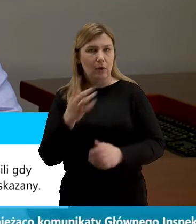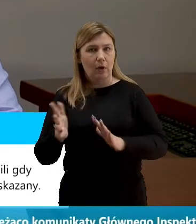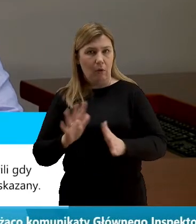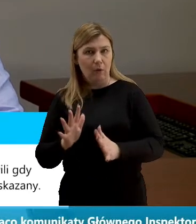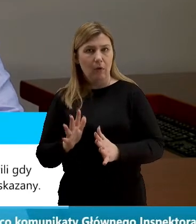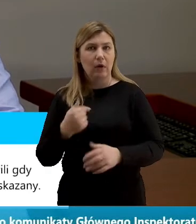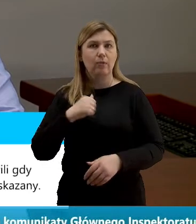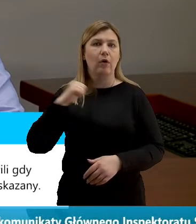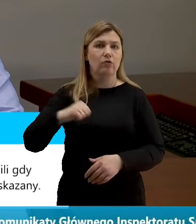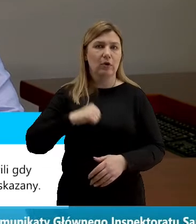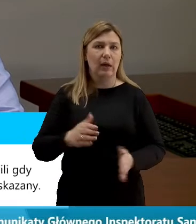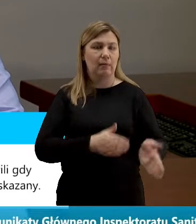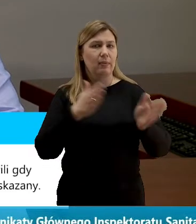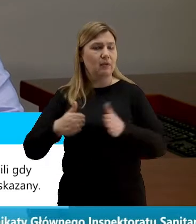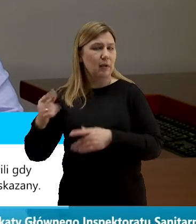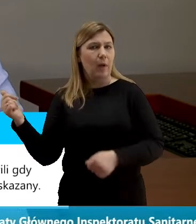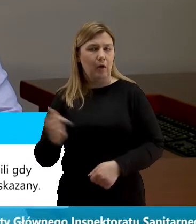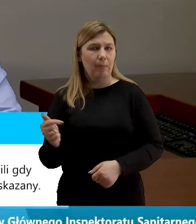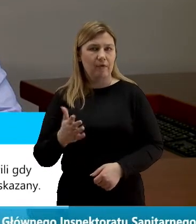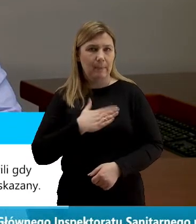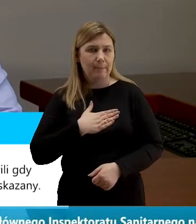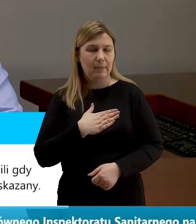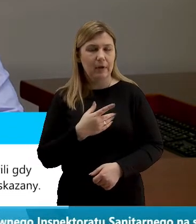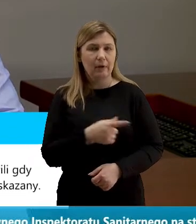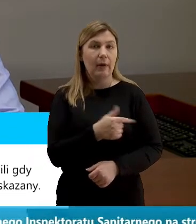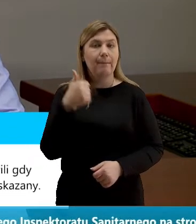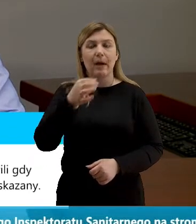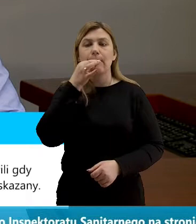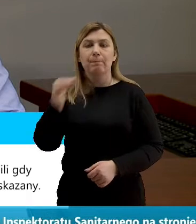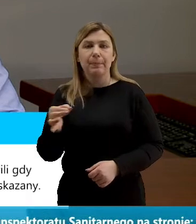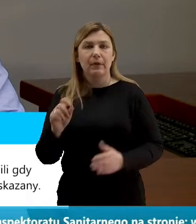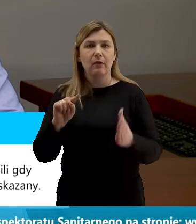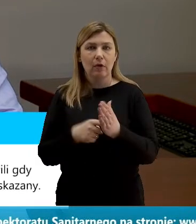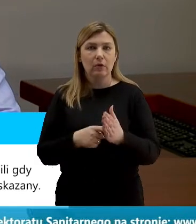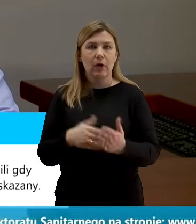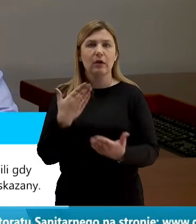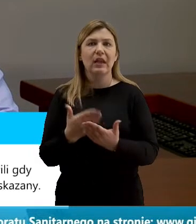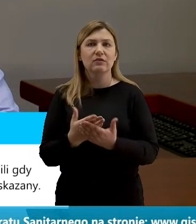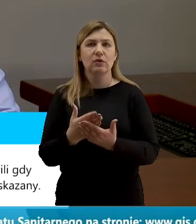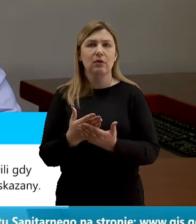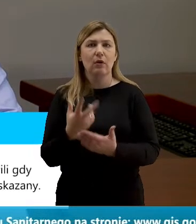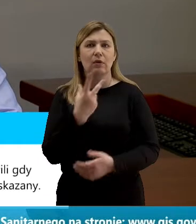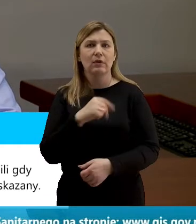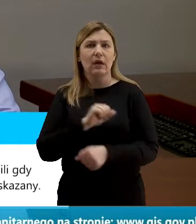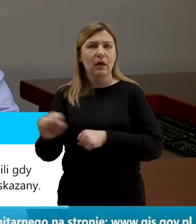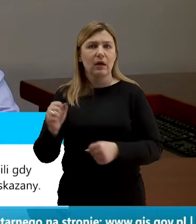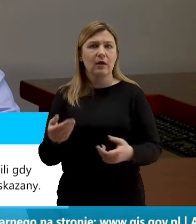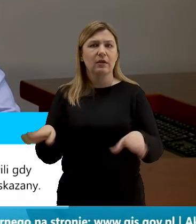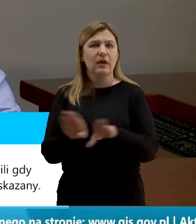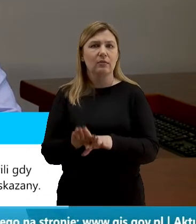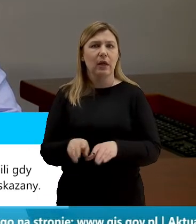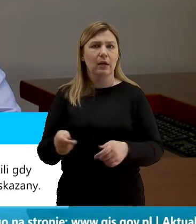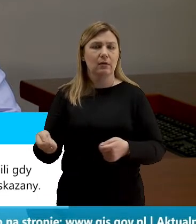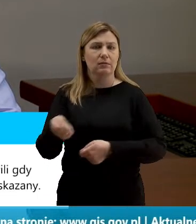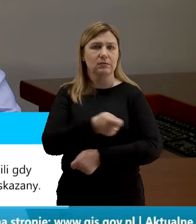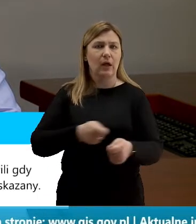ponieważ czekają na mnie kolejne obowiązki. Pierwsze pytanie dotyczy tego, dlaczego nie są zamknięte galerie